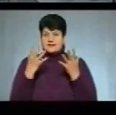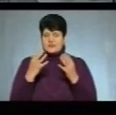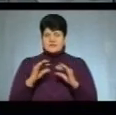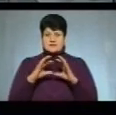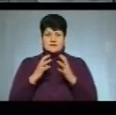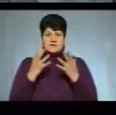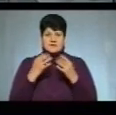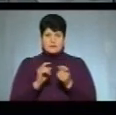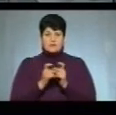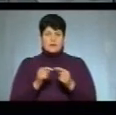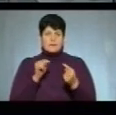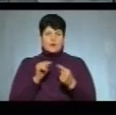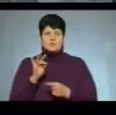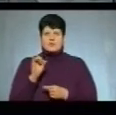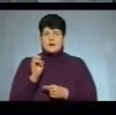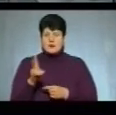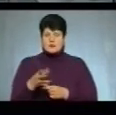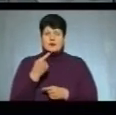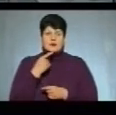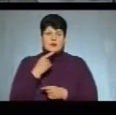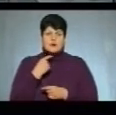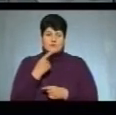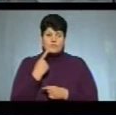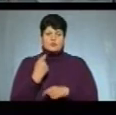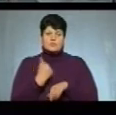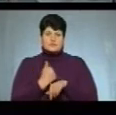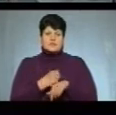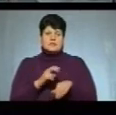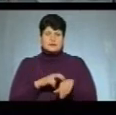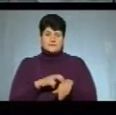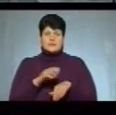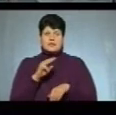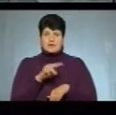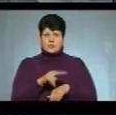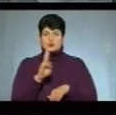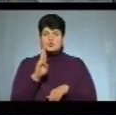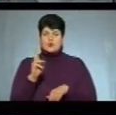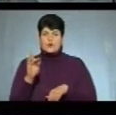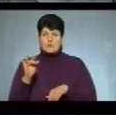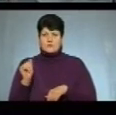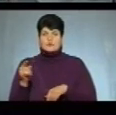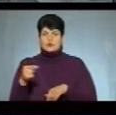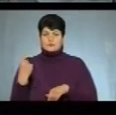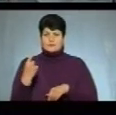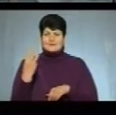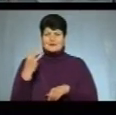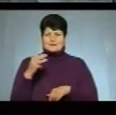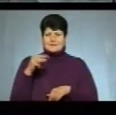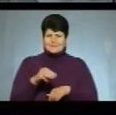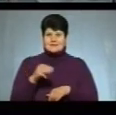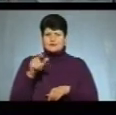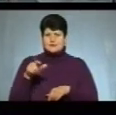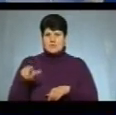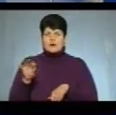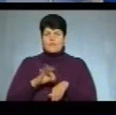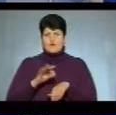боротьби проти раку. За словами головного лікаря тернопільського онкодиспансеру Леоніда Шкробота, в Тернопільській області 30 тисяч осіб хворих